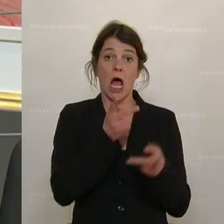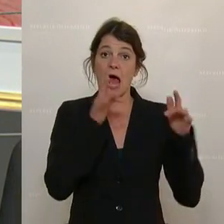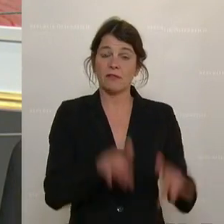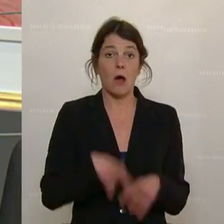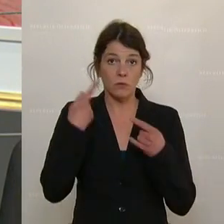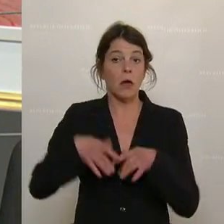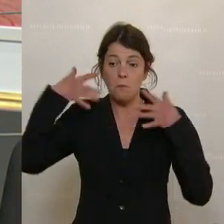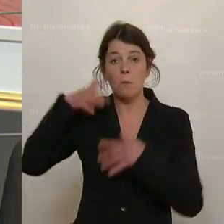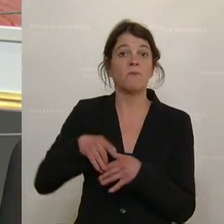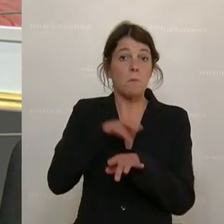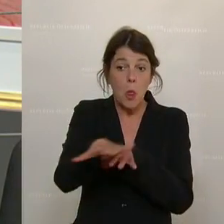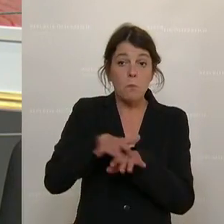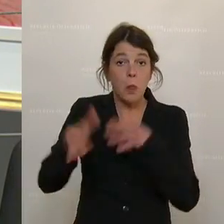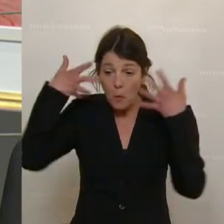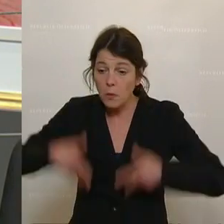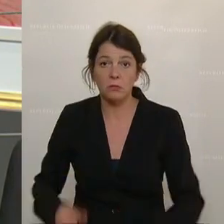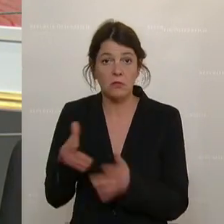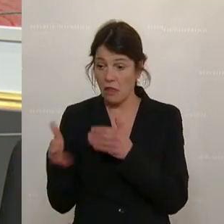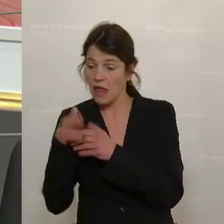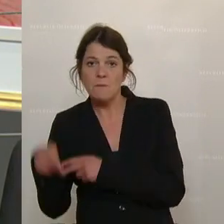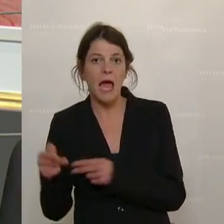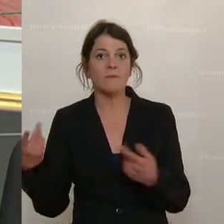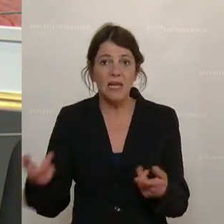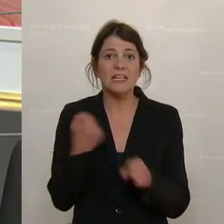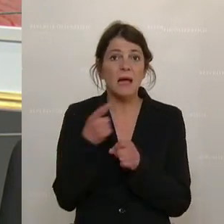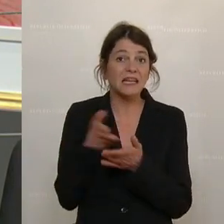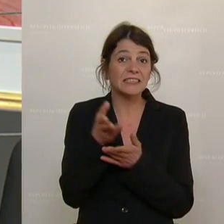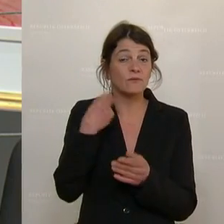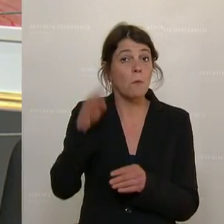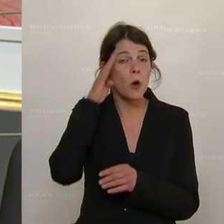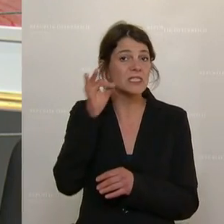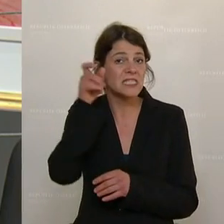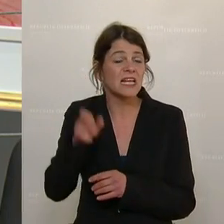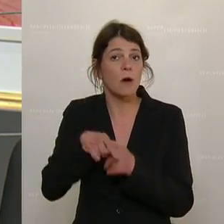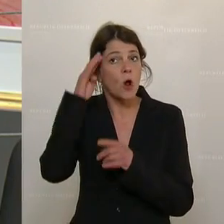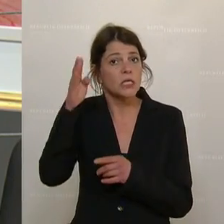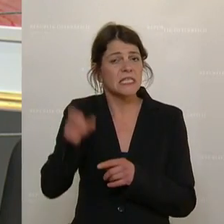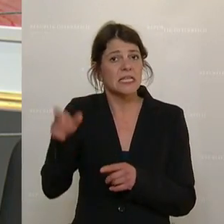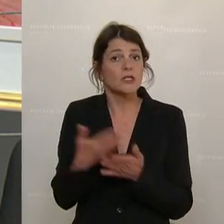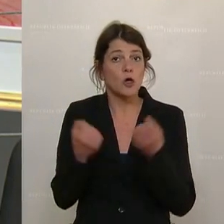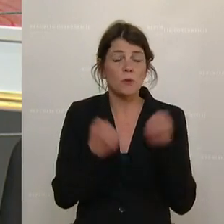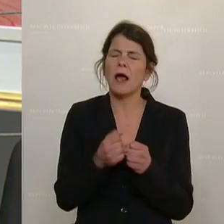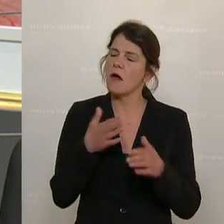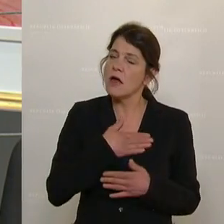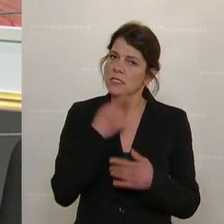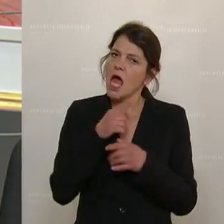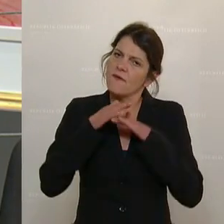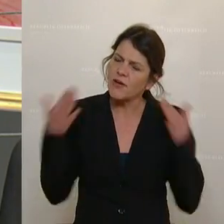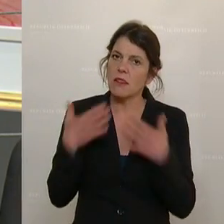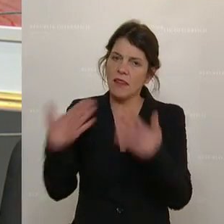blutüberströmt daneben stehen. Das macht diesen Dienst der Polizistinnen und Polizisten so schwierig. Und von meiner Seite aus ein großes Danke für Ihren Einsatz.